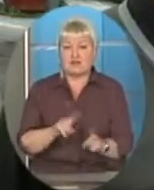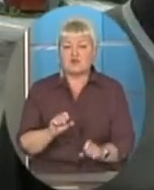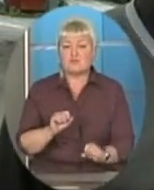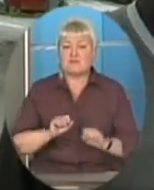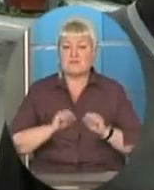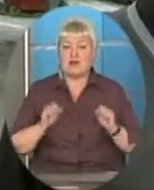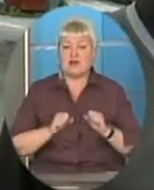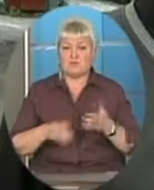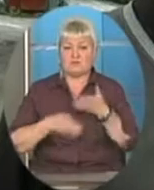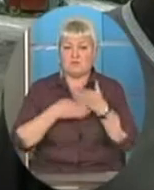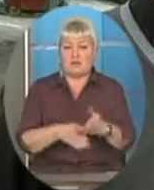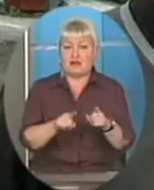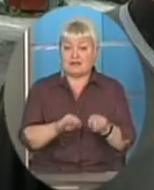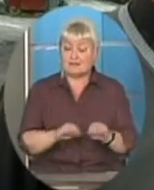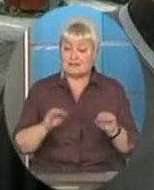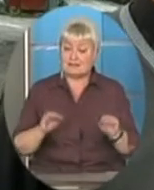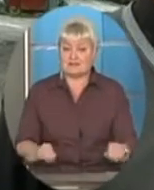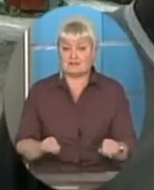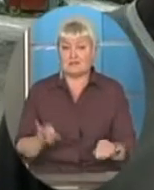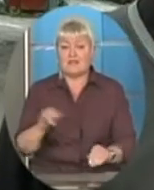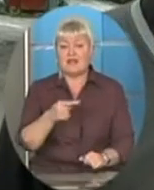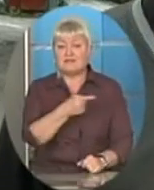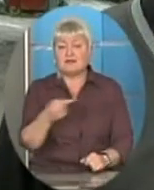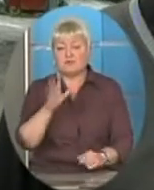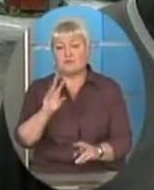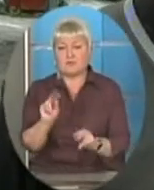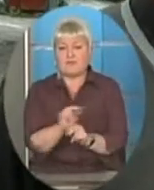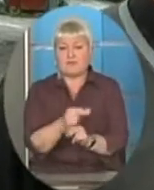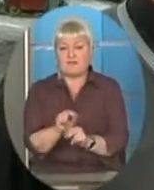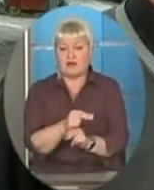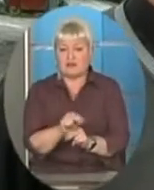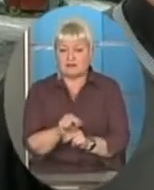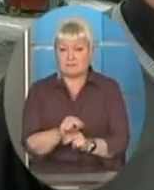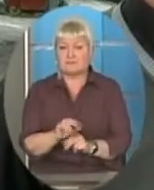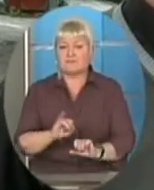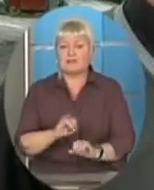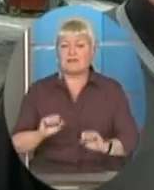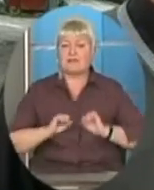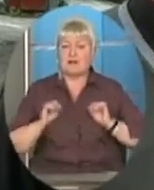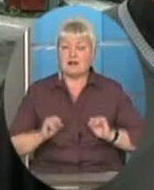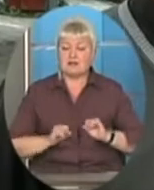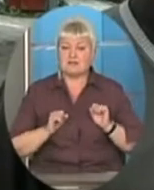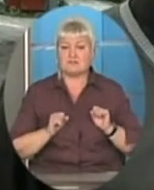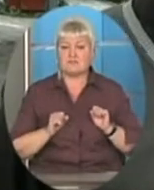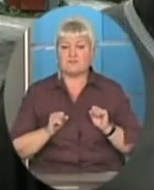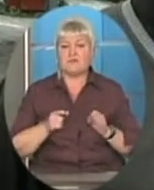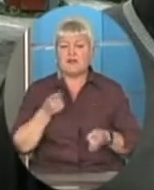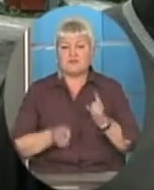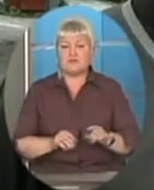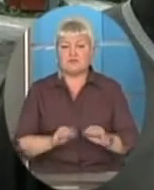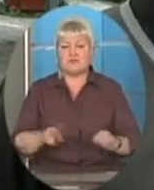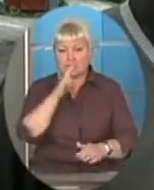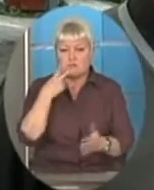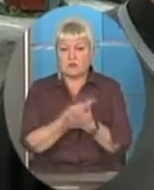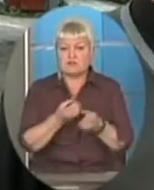допомагати цим дітям, то ми, звичайно, негативи будемо виправляти і намагатися старатися дітям показувати